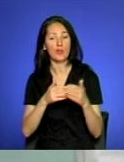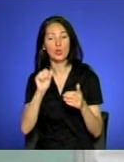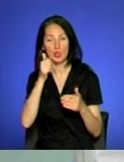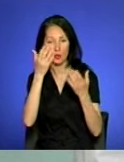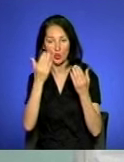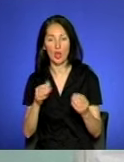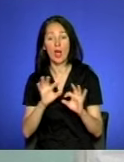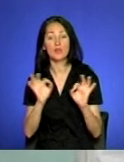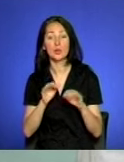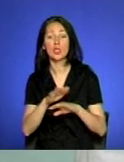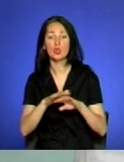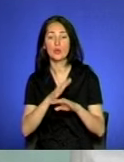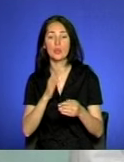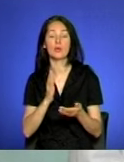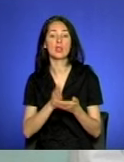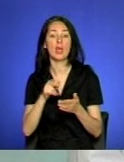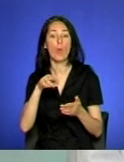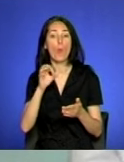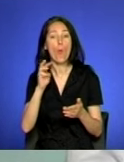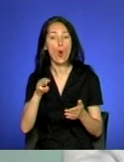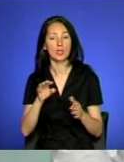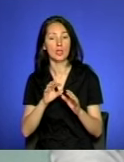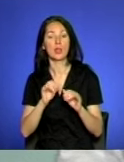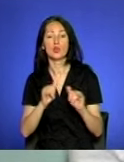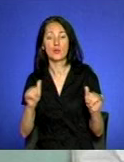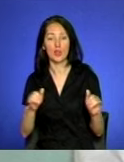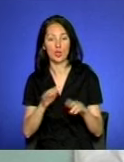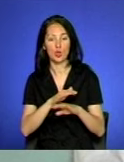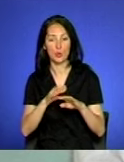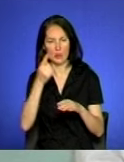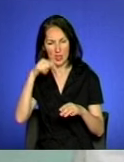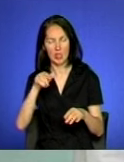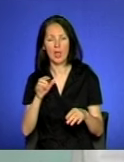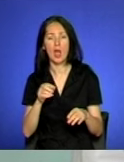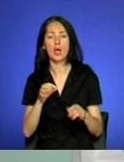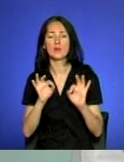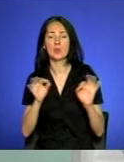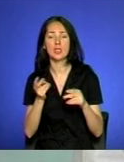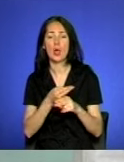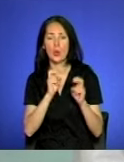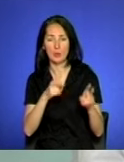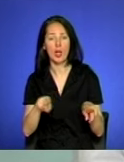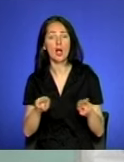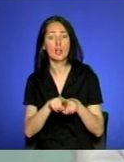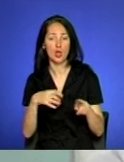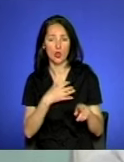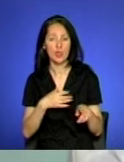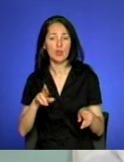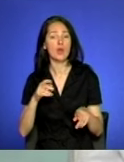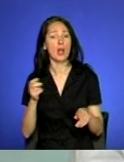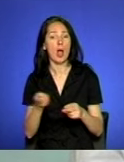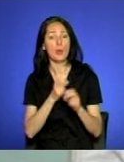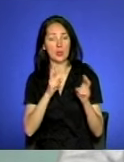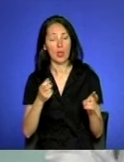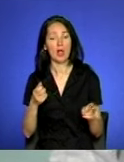Інформаційне суспільство – це є постіндустріальне суспільство. Знаєте, що інформаційна безпека не менш важлива за безпеку військову, економічну чи